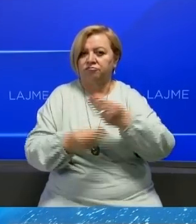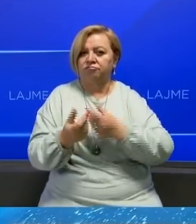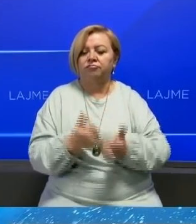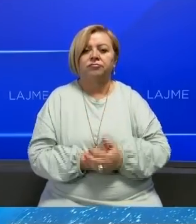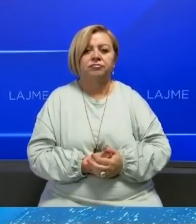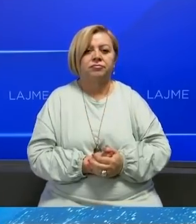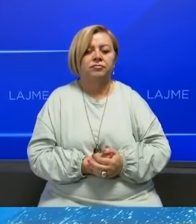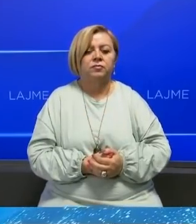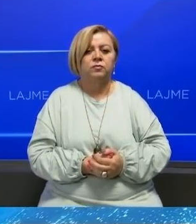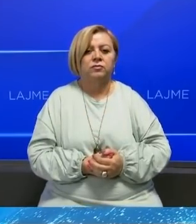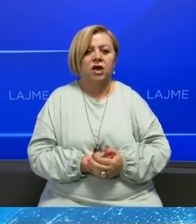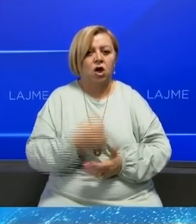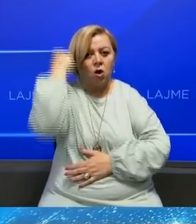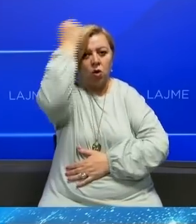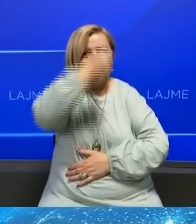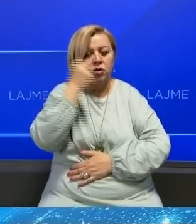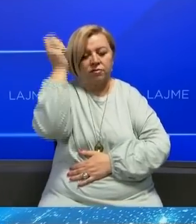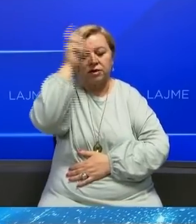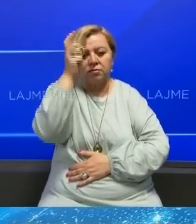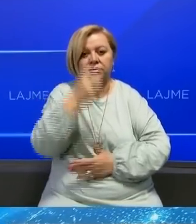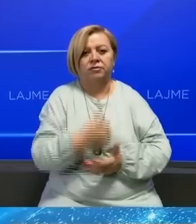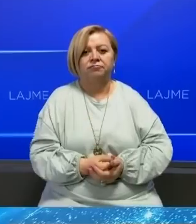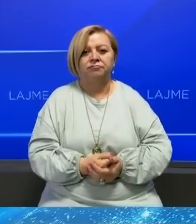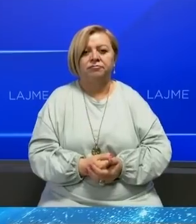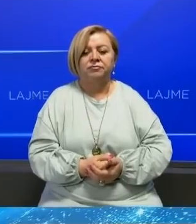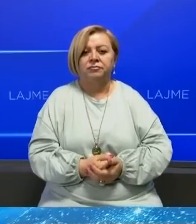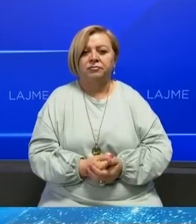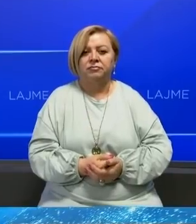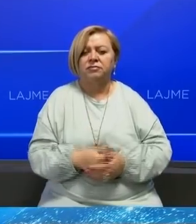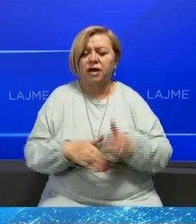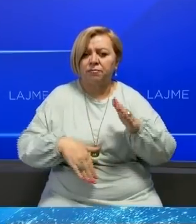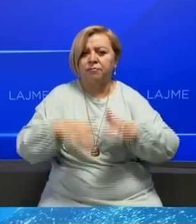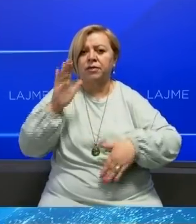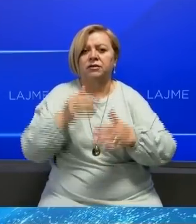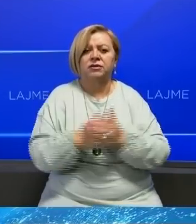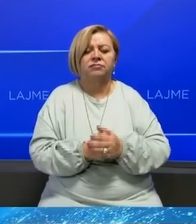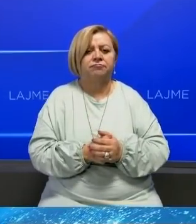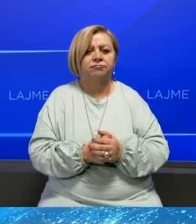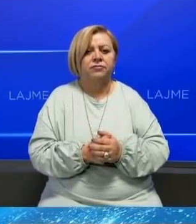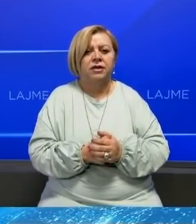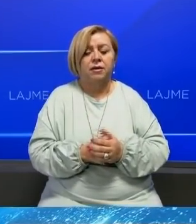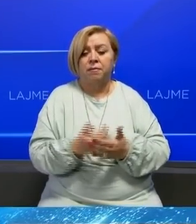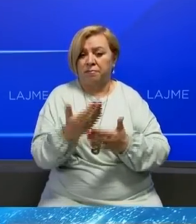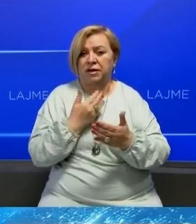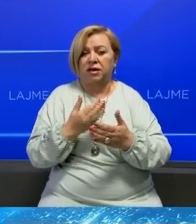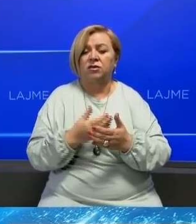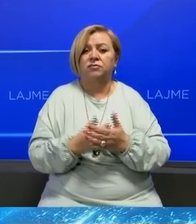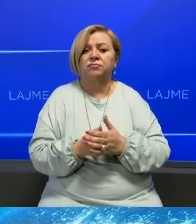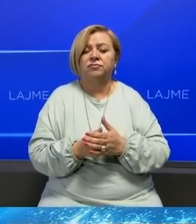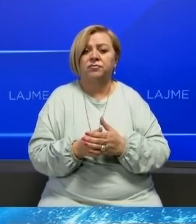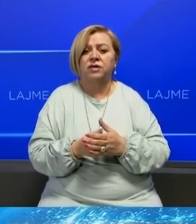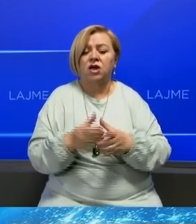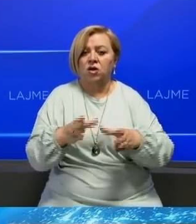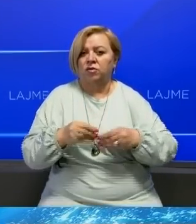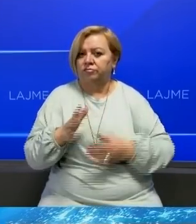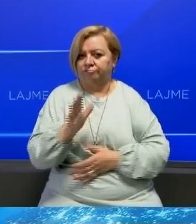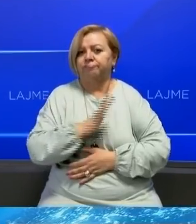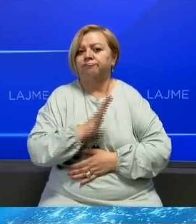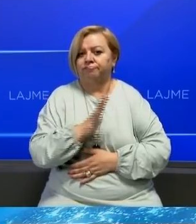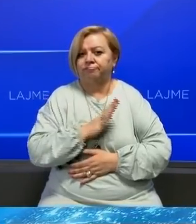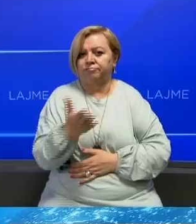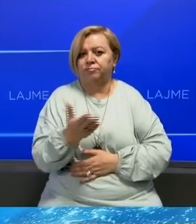me pike njën me Shkosovës dhe Serbis, ma të avancu me sësa me një shëngjenin para njohesh, që është një rezik, pra